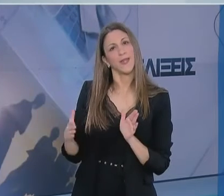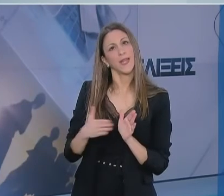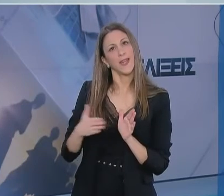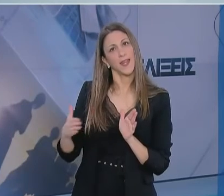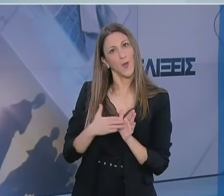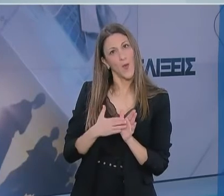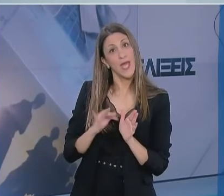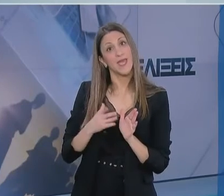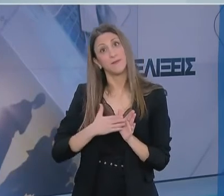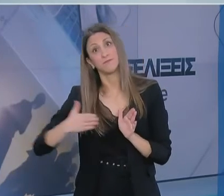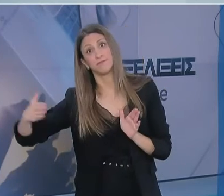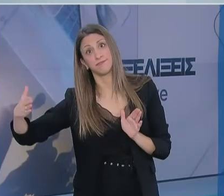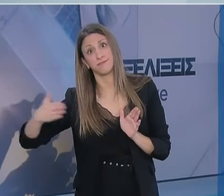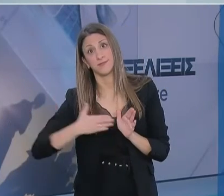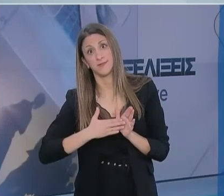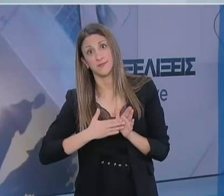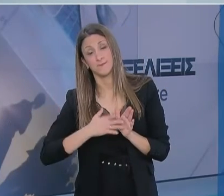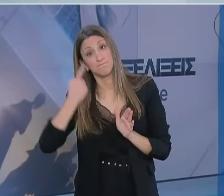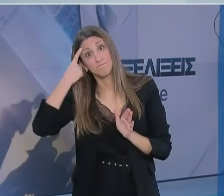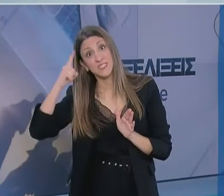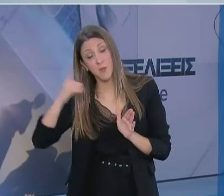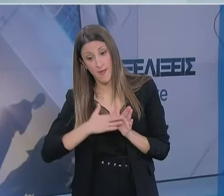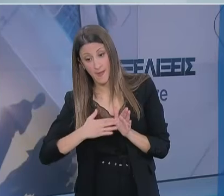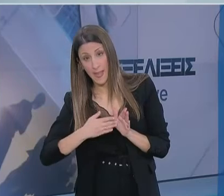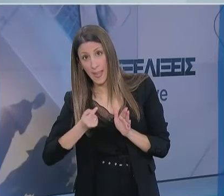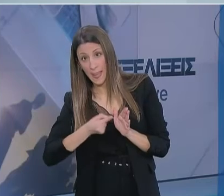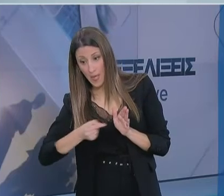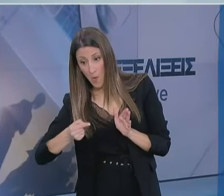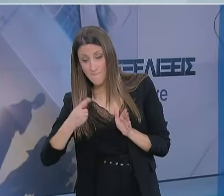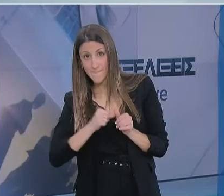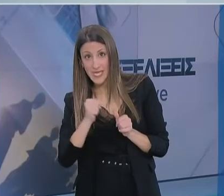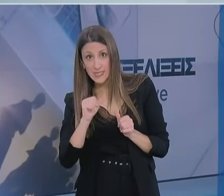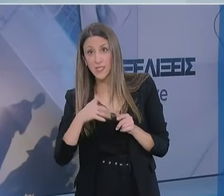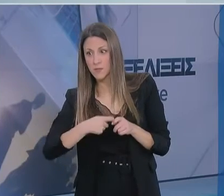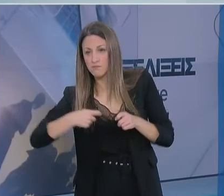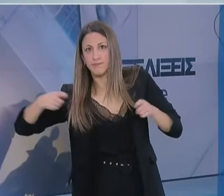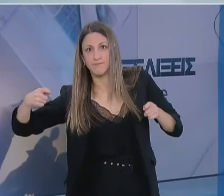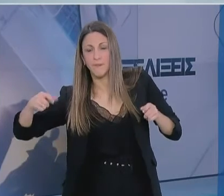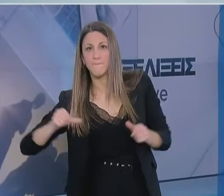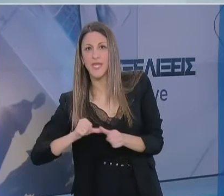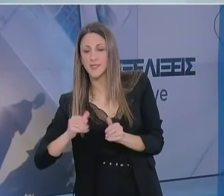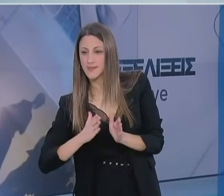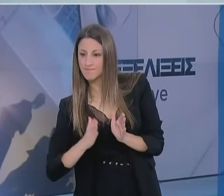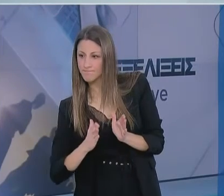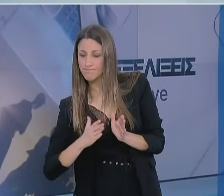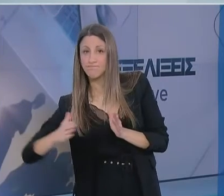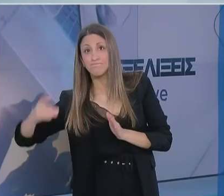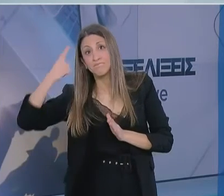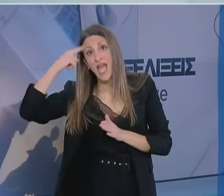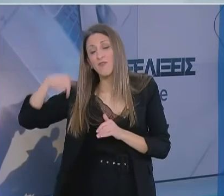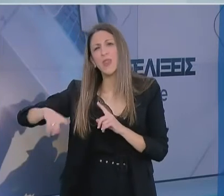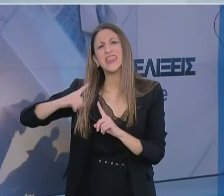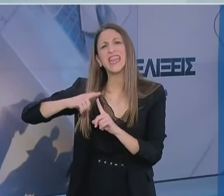και η μακροπρόθεσμη ανοσία η οποία δεν ξέρουμε πόσο θα κρατήσει και αυτή γίνεται με ειδικές τεχνικές αντισωμάτων